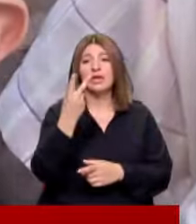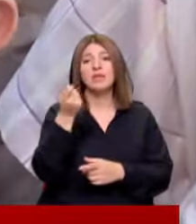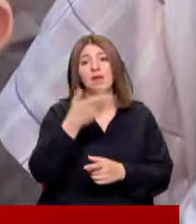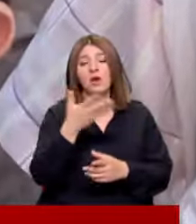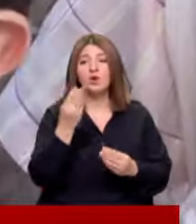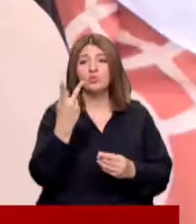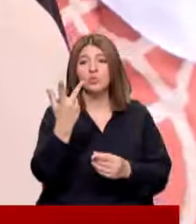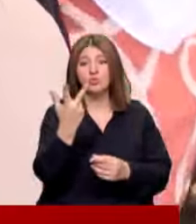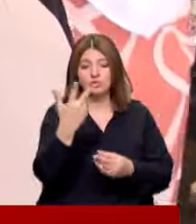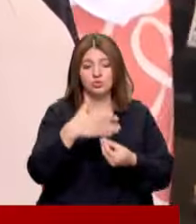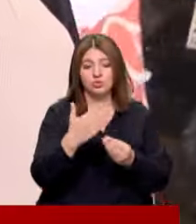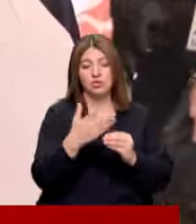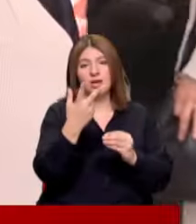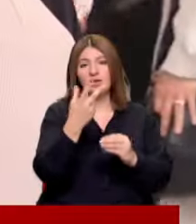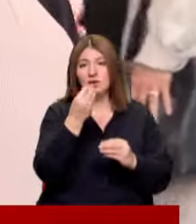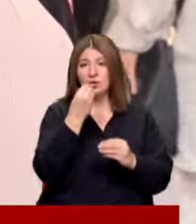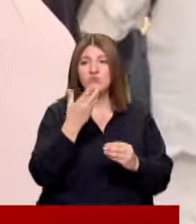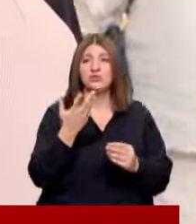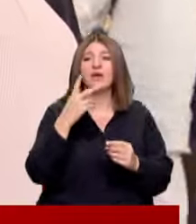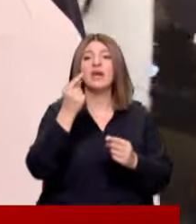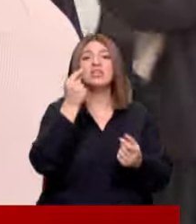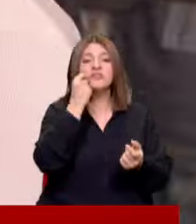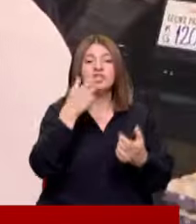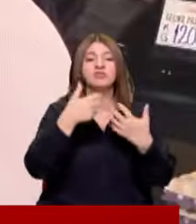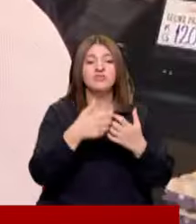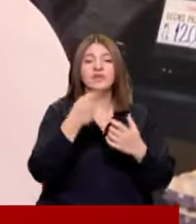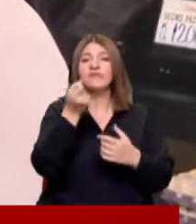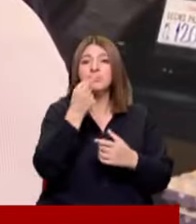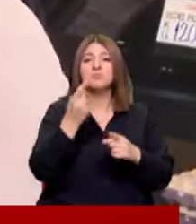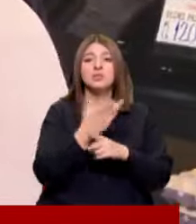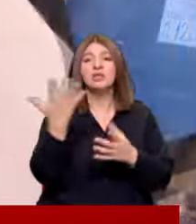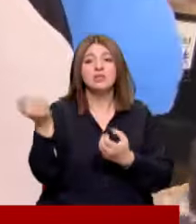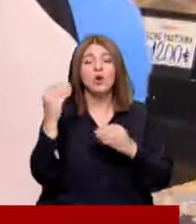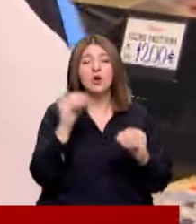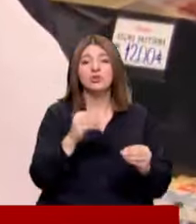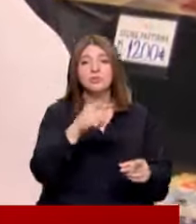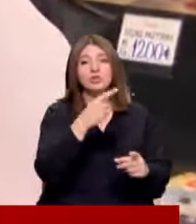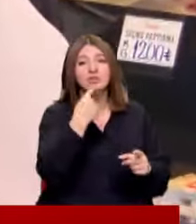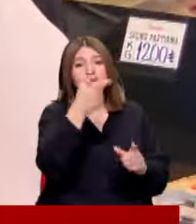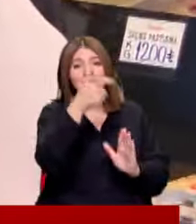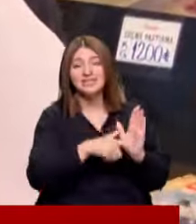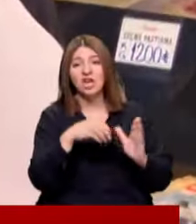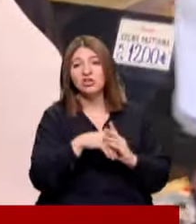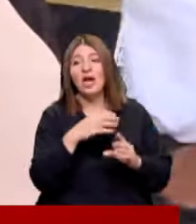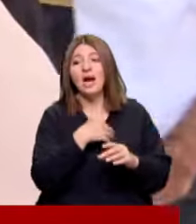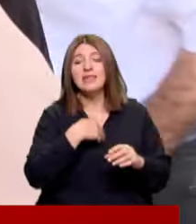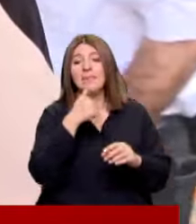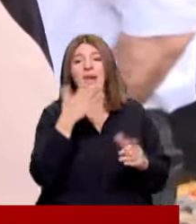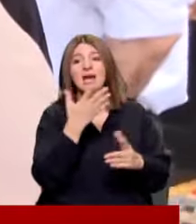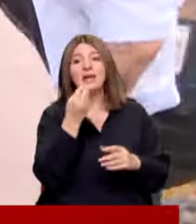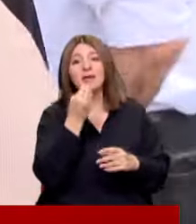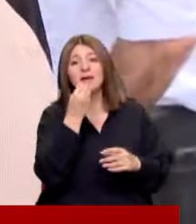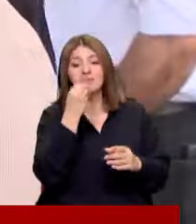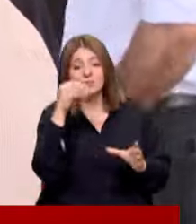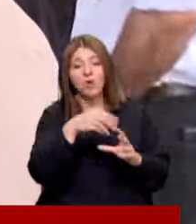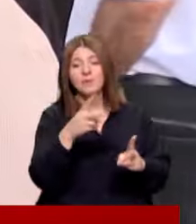yaparız, 3 kişi yiyoruz Cevizini istiyorlar, fındığını istiyorlar Fıstığını istiyorlar Nasıl alınıp da koyulacak Saydığınız listede veliler hangi birini